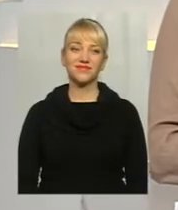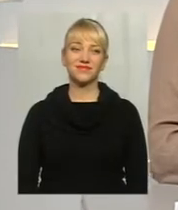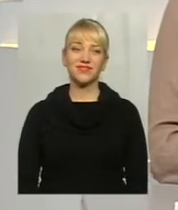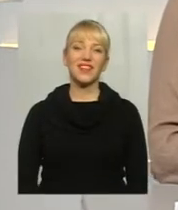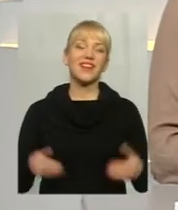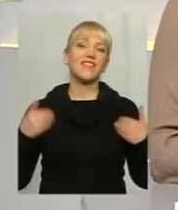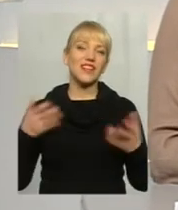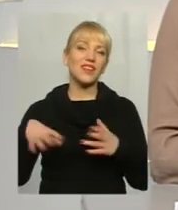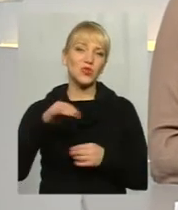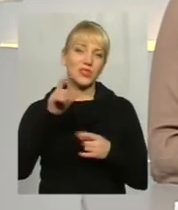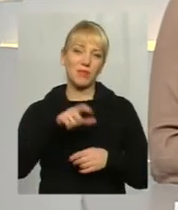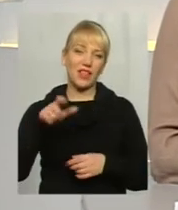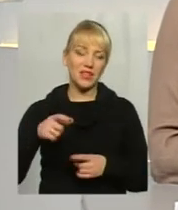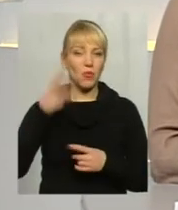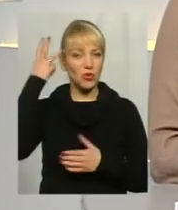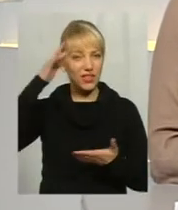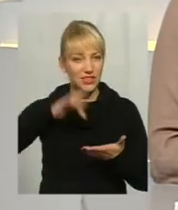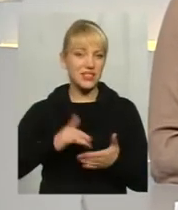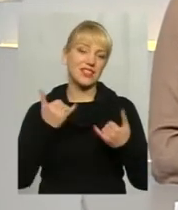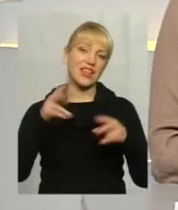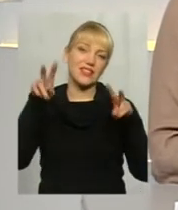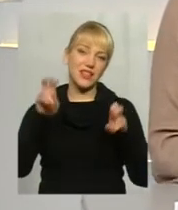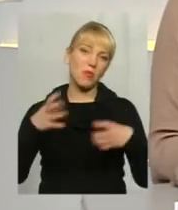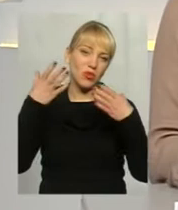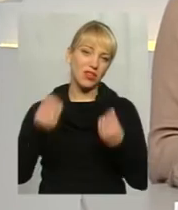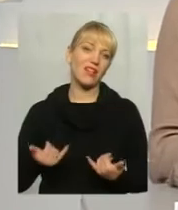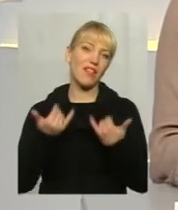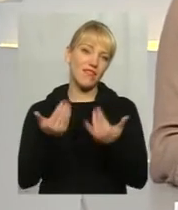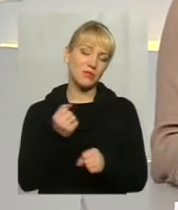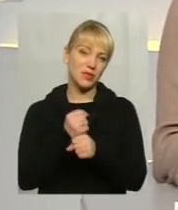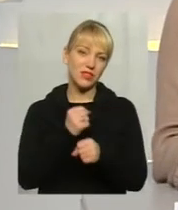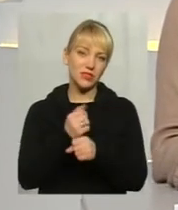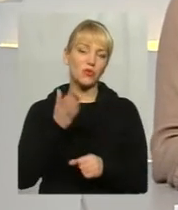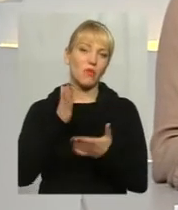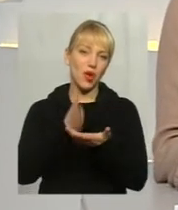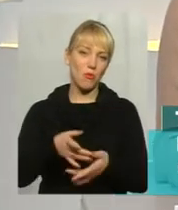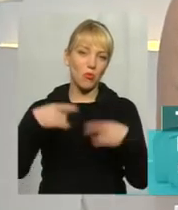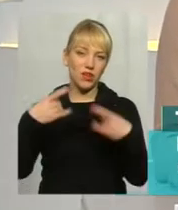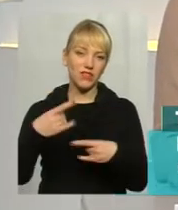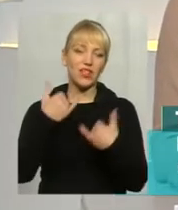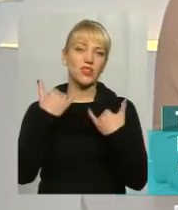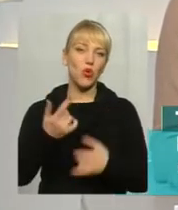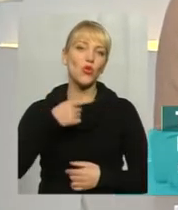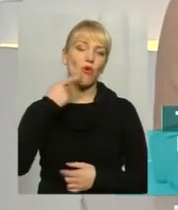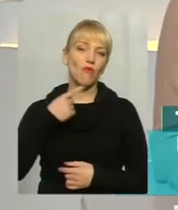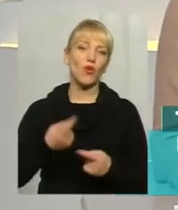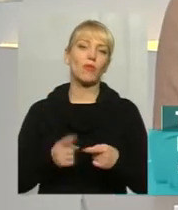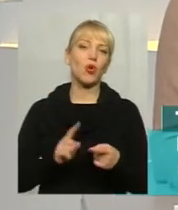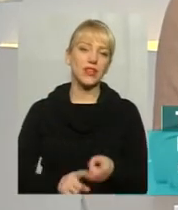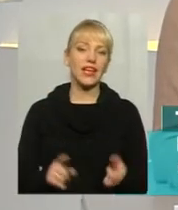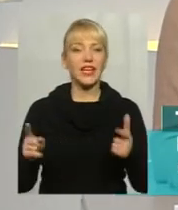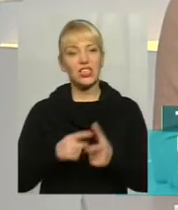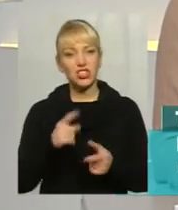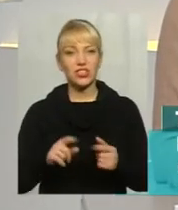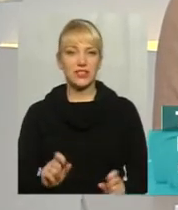Вітання усім телеглядачам Поділяцентр. В ефірі тема дня. Працюємо для вас у прямому ефірі і говоримо сьогодні про те, чи